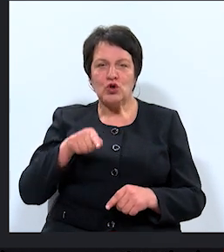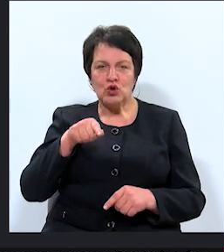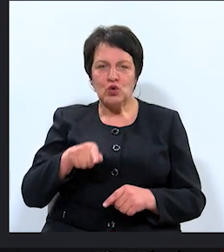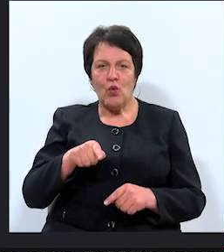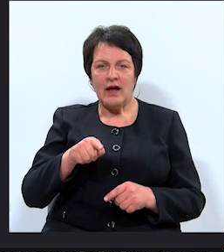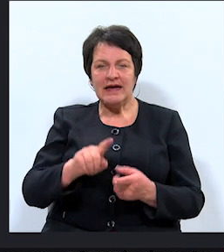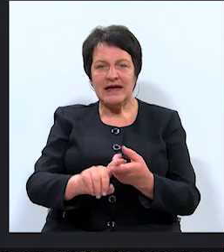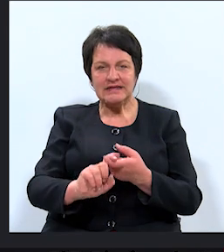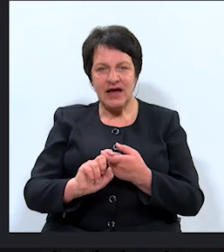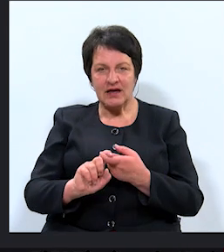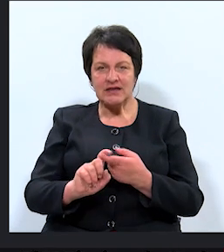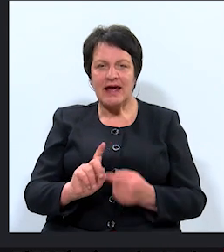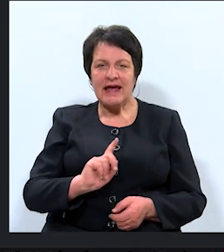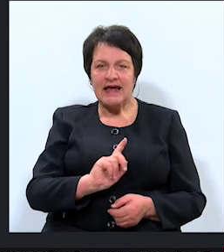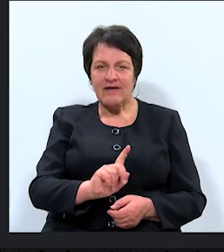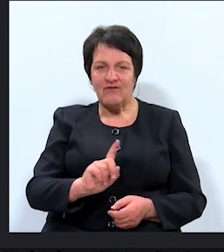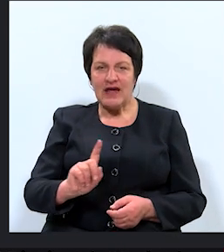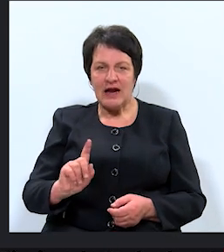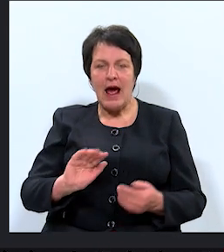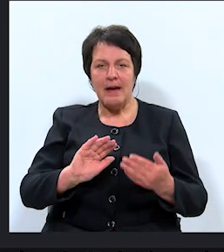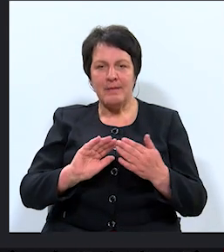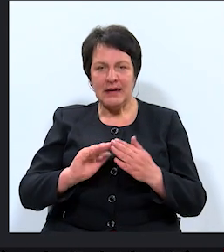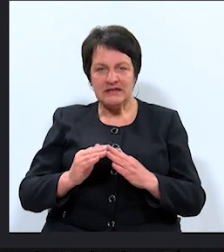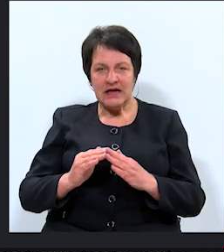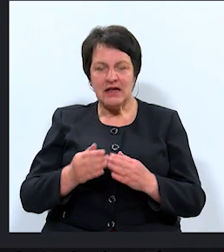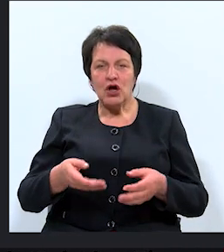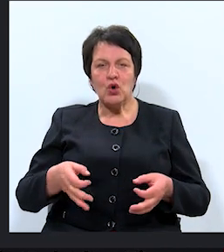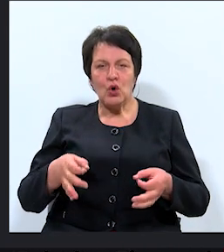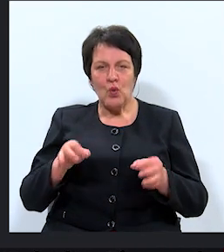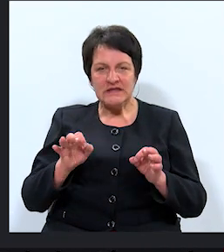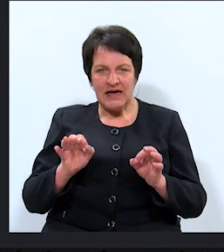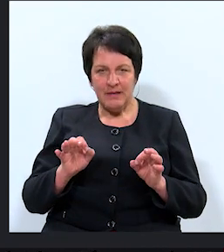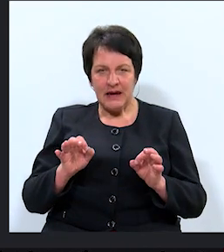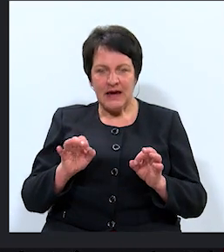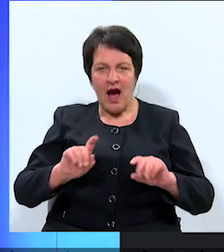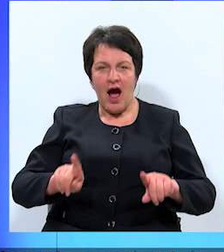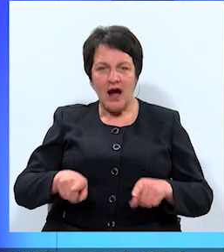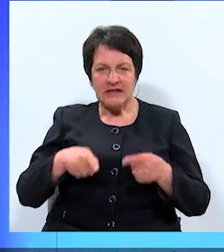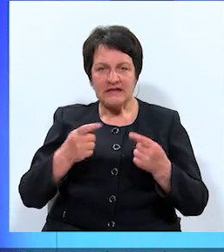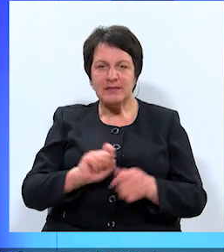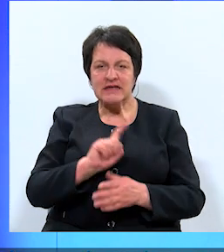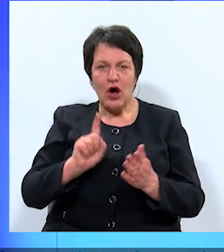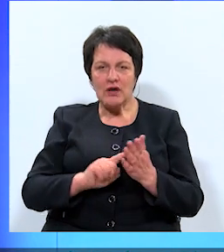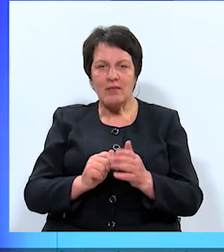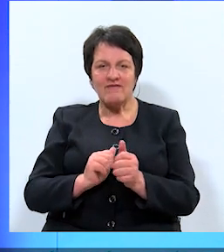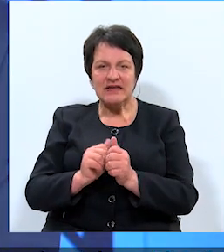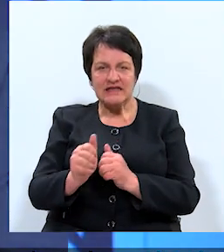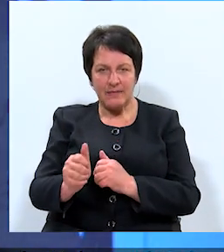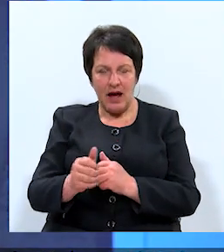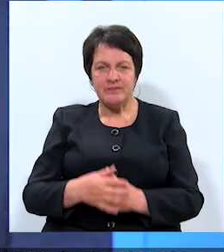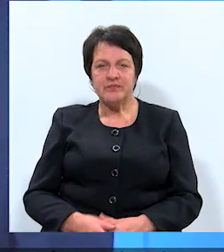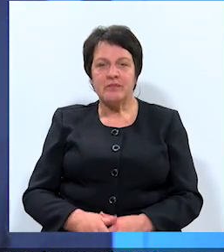iesaisti ikviena pilsētai nozīmīga attīstības jautājumu virzībā.